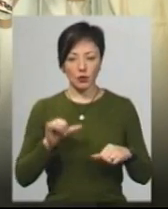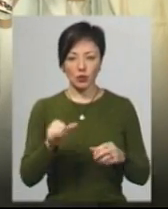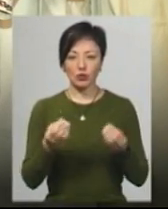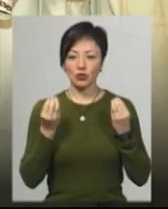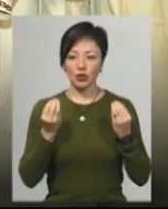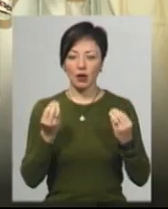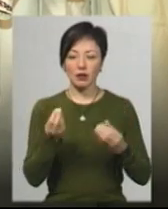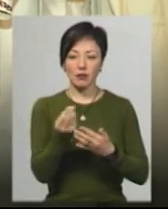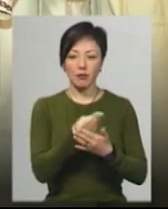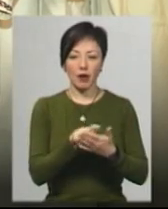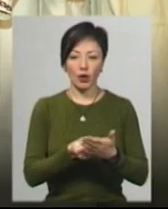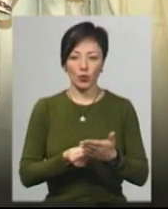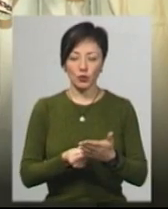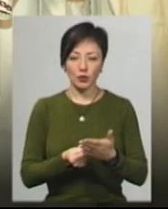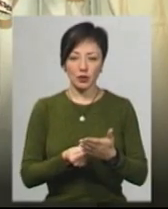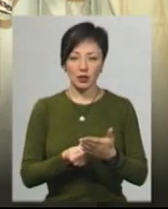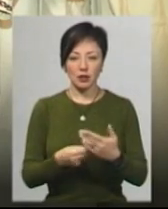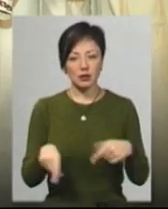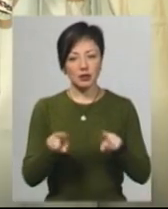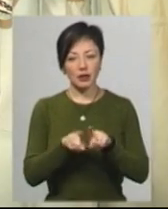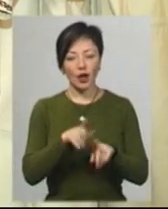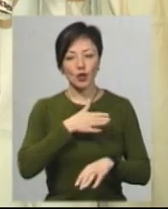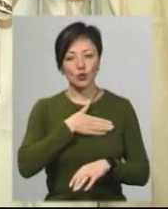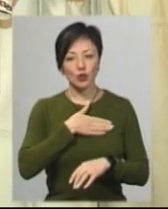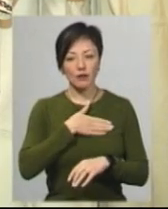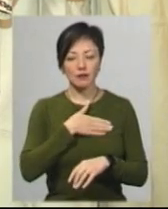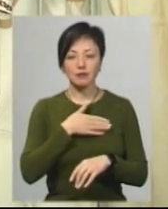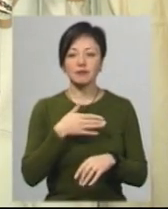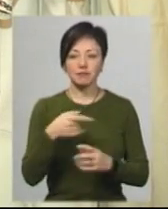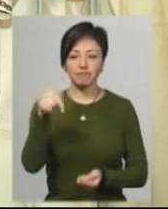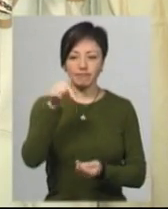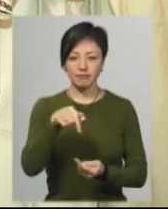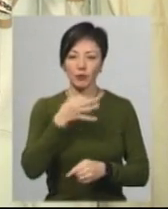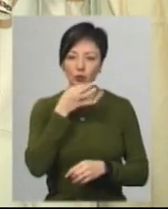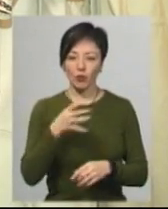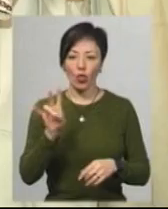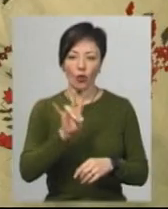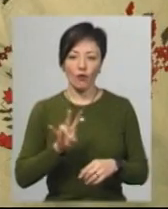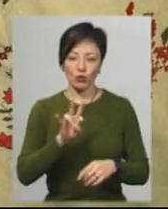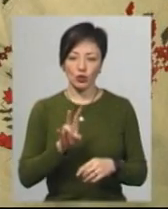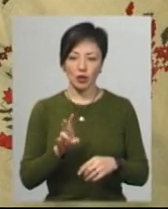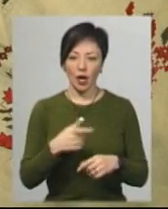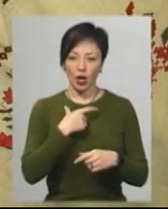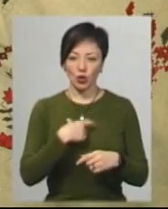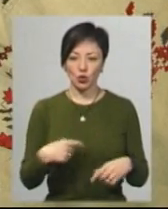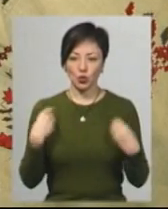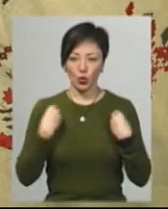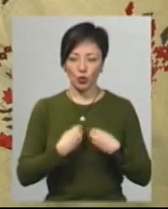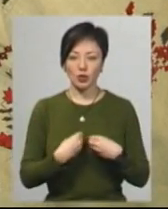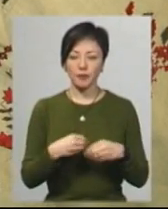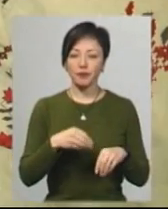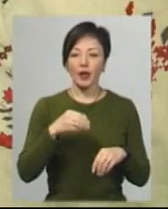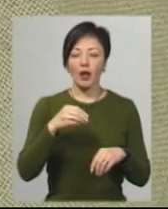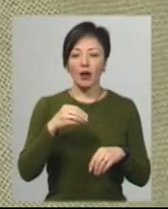шикарний малюнок. Якось він так душевно мені лягає. Подобається мені Новоушицька сорочка. Мельницька область, Поділля й